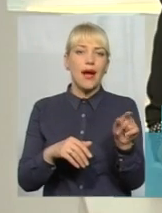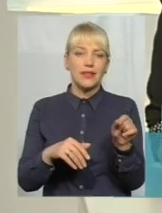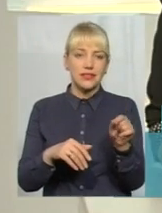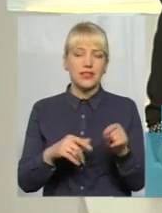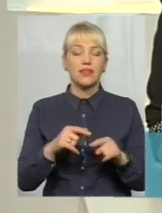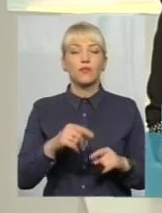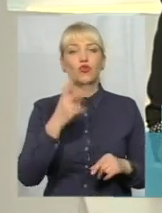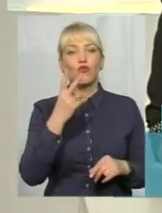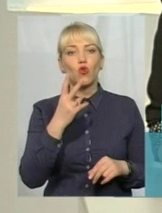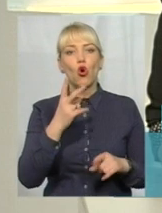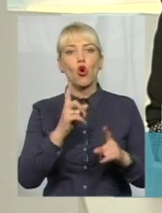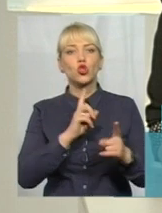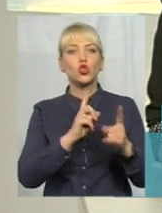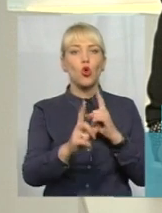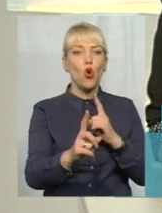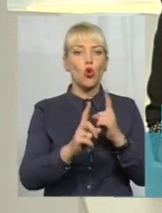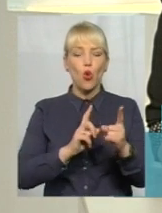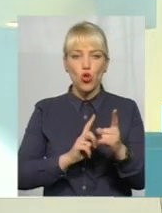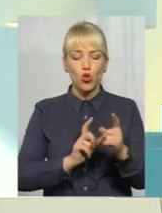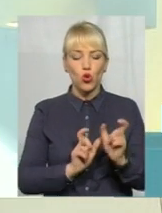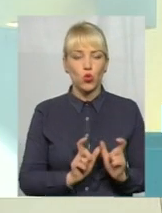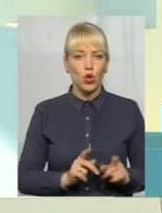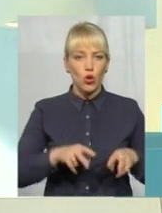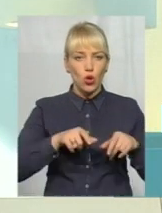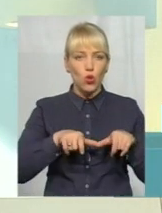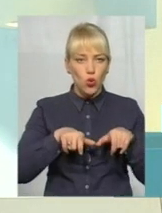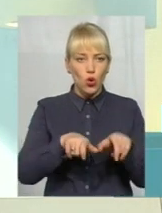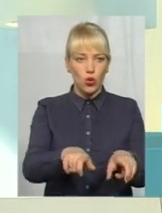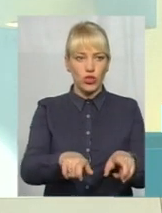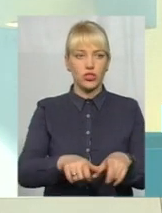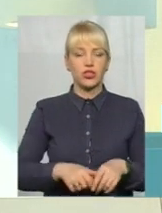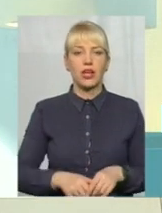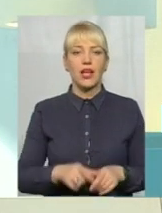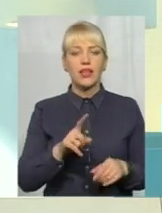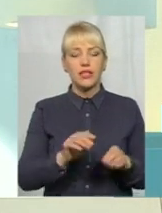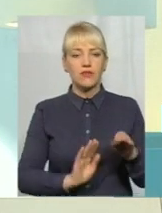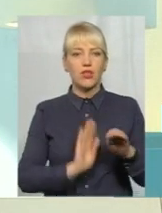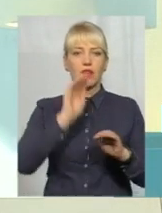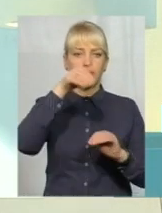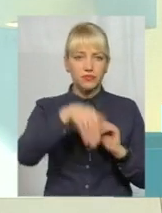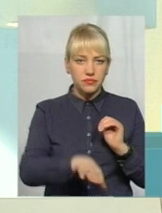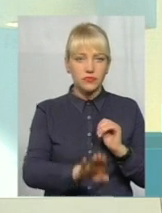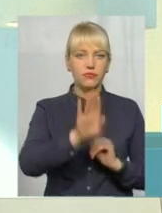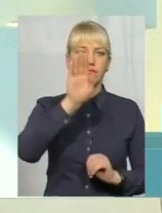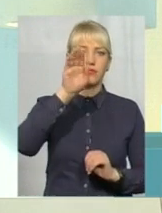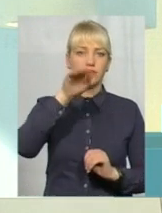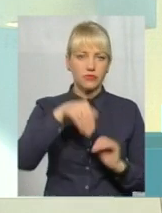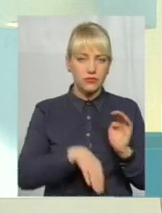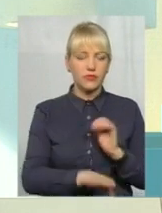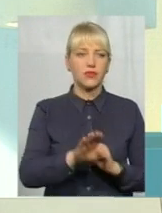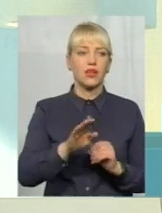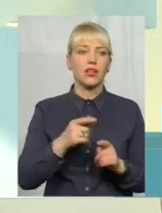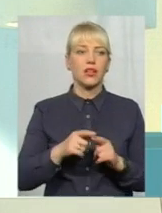І саме там, де зазначив пан, десь вона виринає з землі, десь вона знову пропадає, десь вона є в